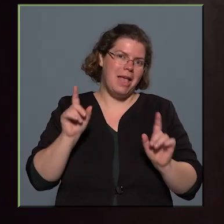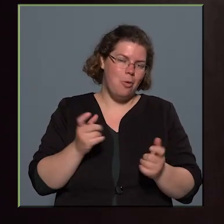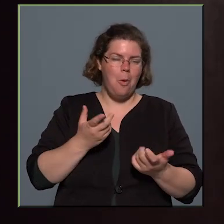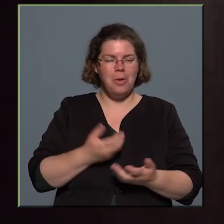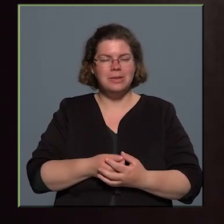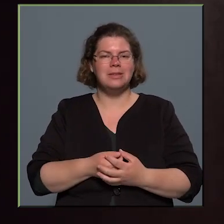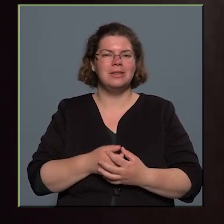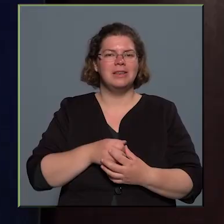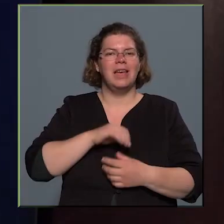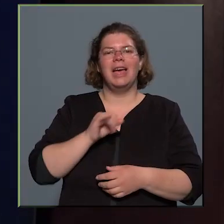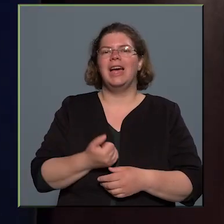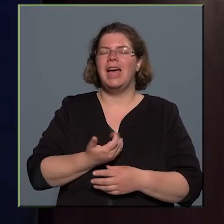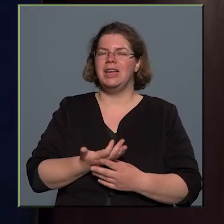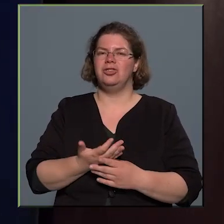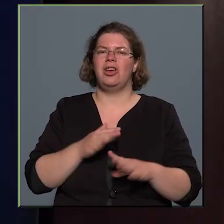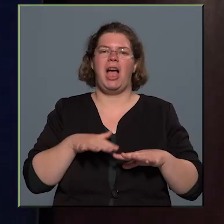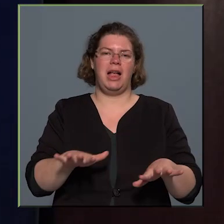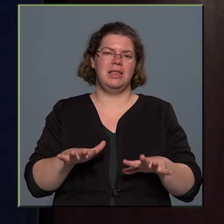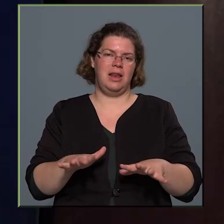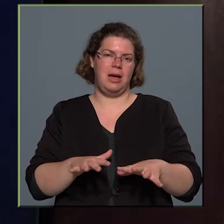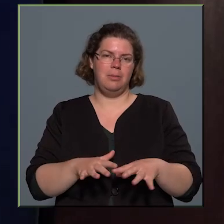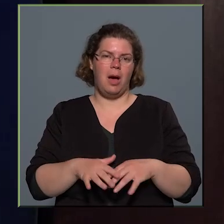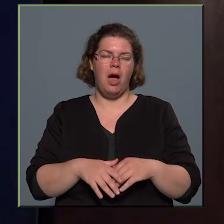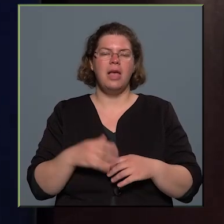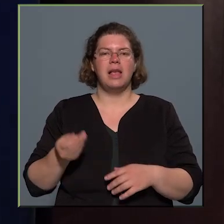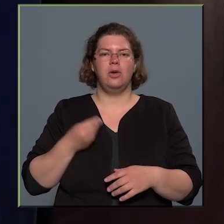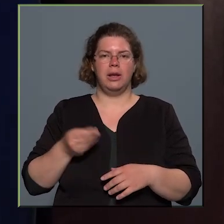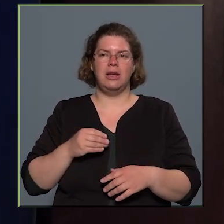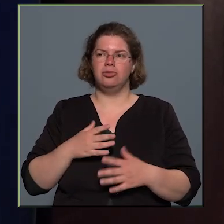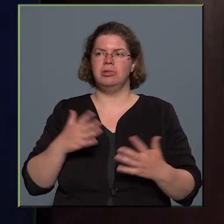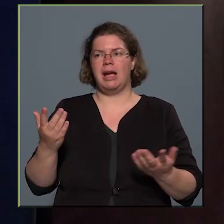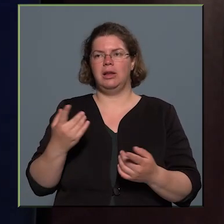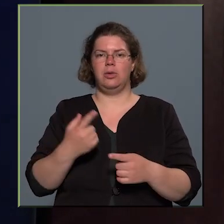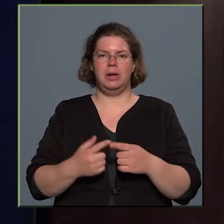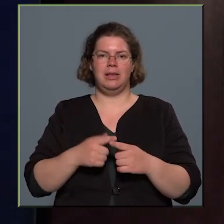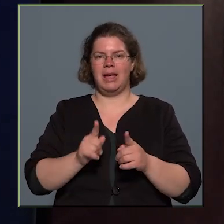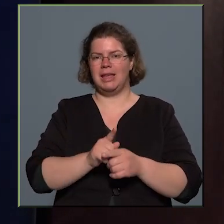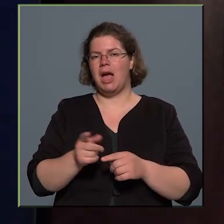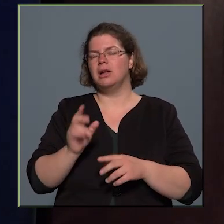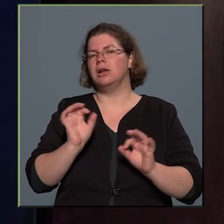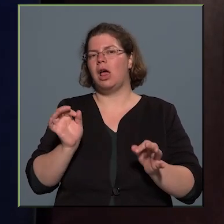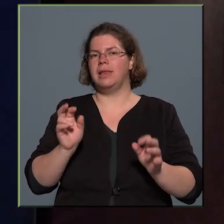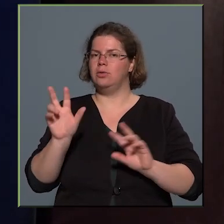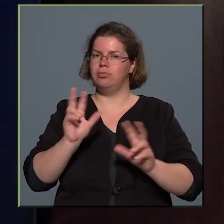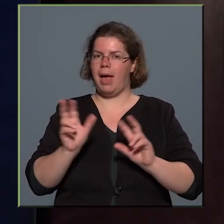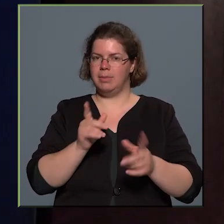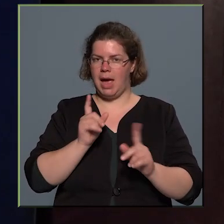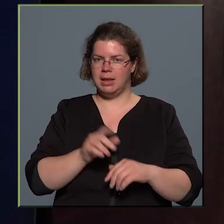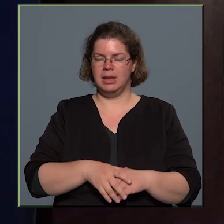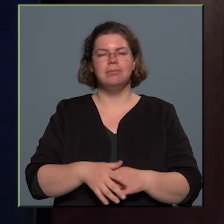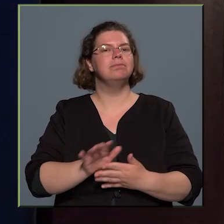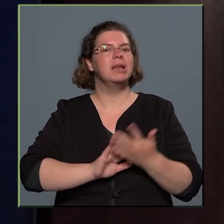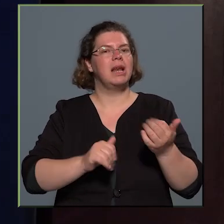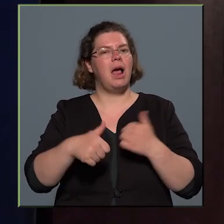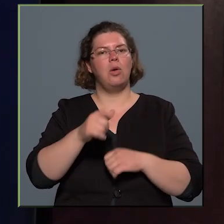és hát általában az előadásunk legnagyobb része ilyen klasszikus bábjáték. Milyen előkészületeket igényel